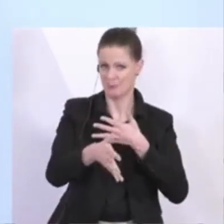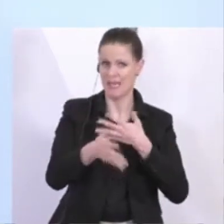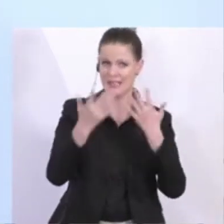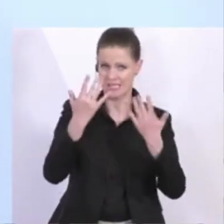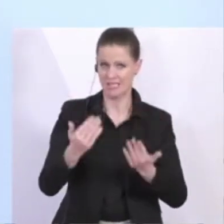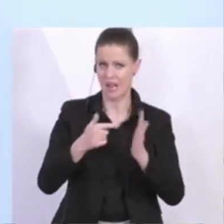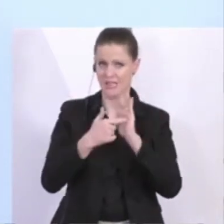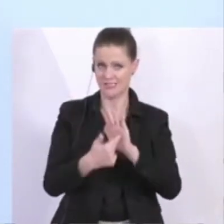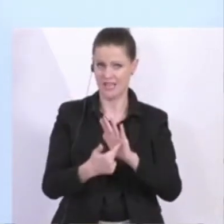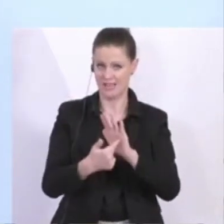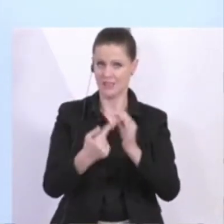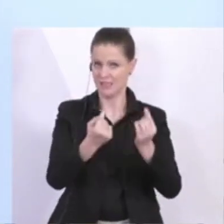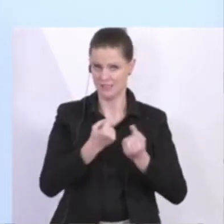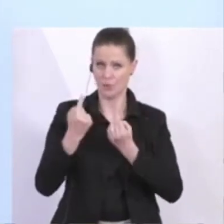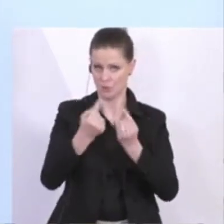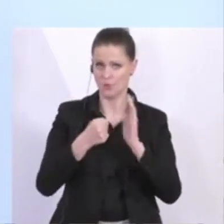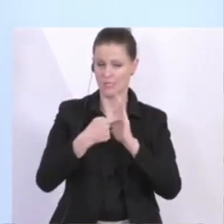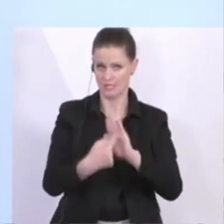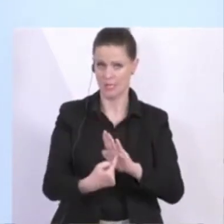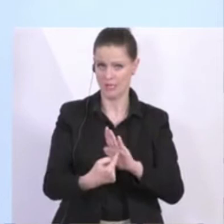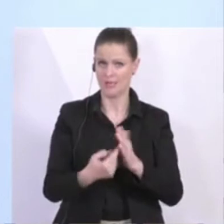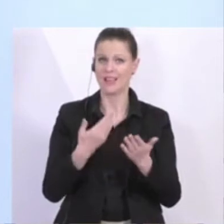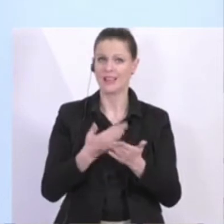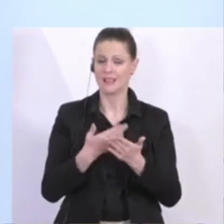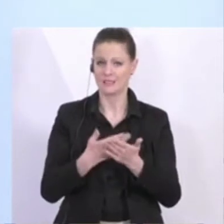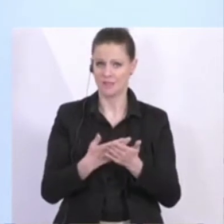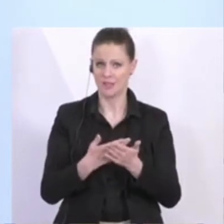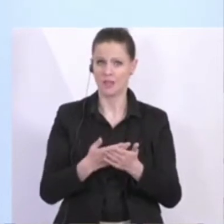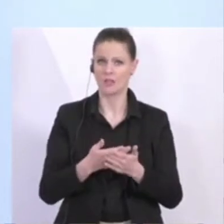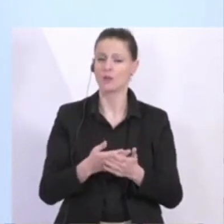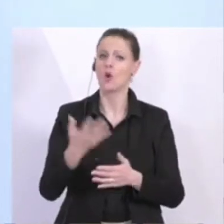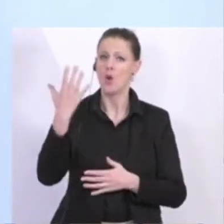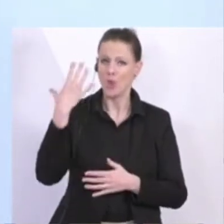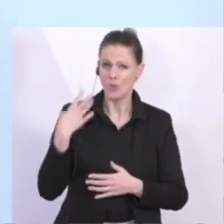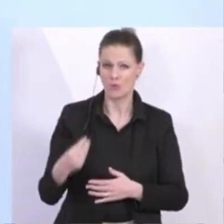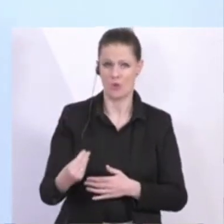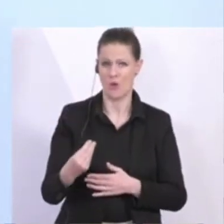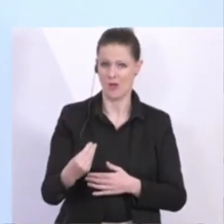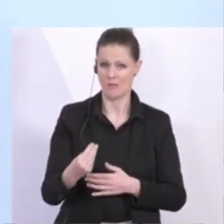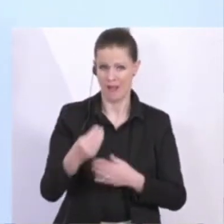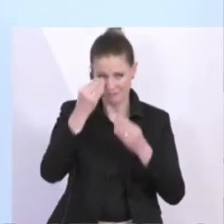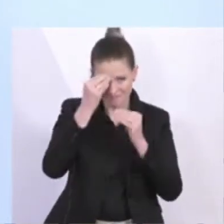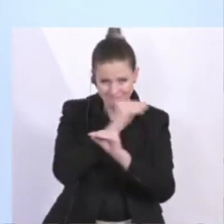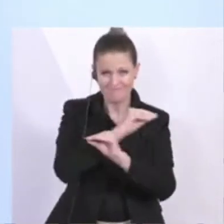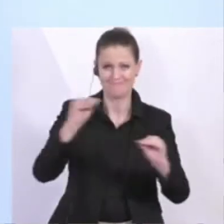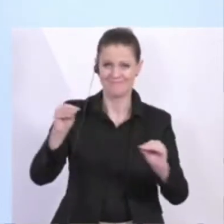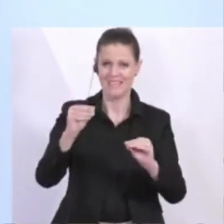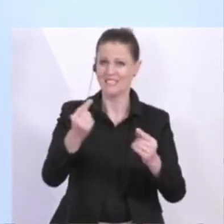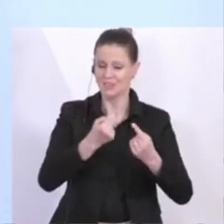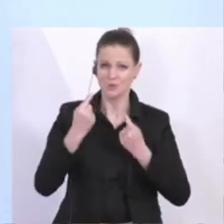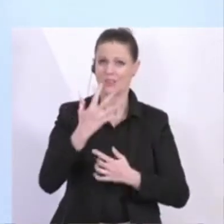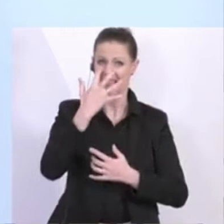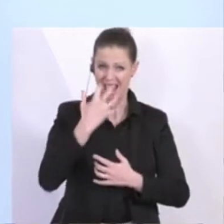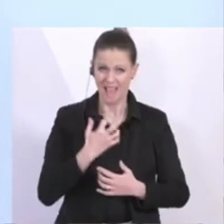und der Sachlage umzugehen. Und daher kann ich nur noch einmal betonen, die Lage ist ernst und sie ist weiterhin